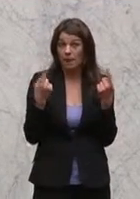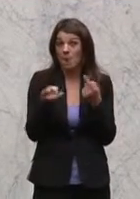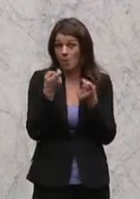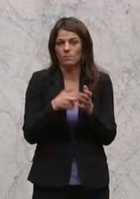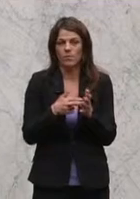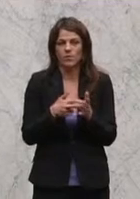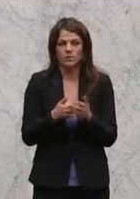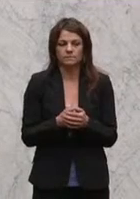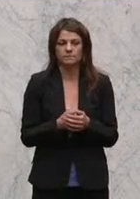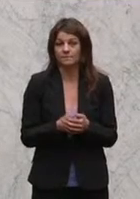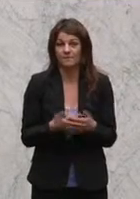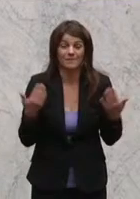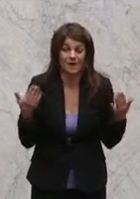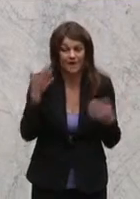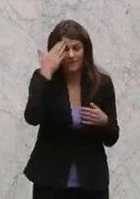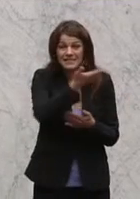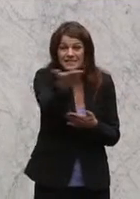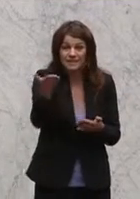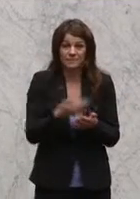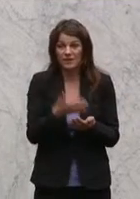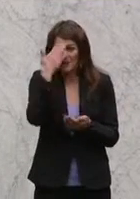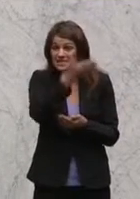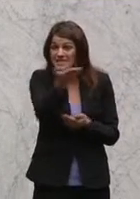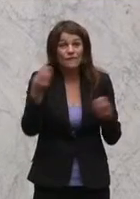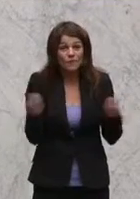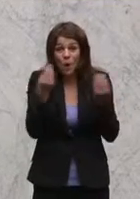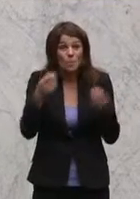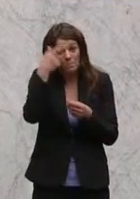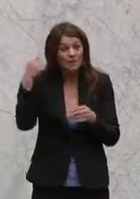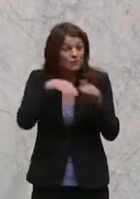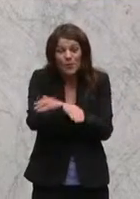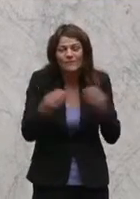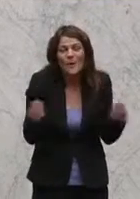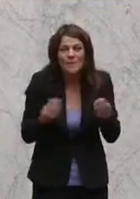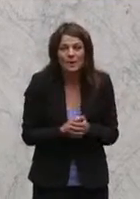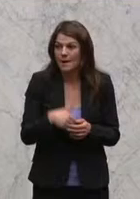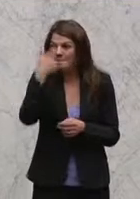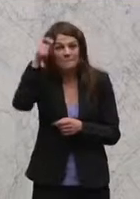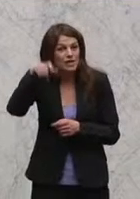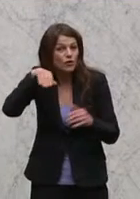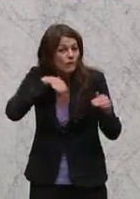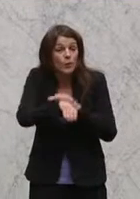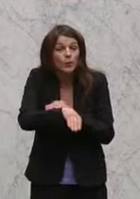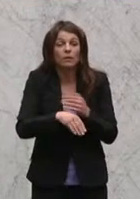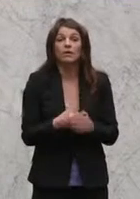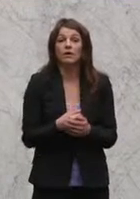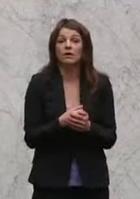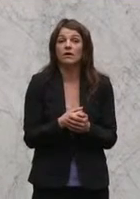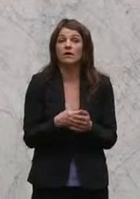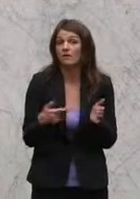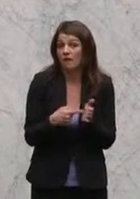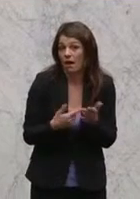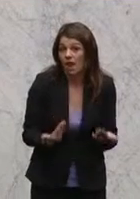Und wissen Sie, warum Menschen flüchten? Menschen flüchten, weil